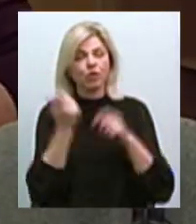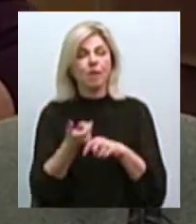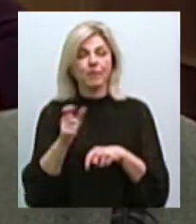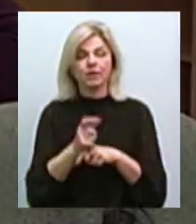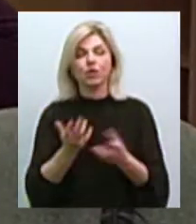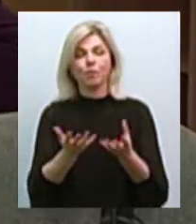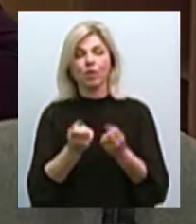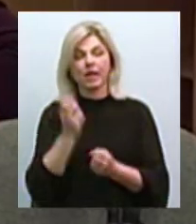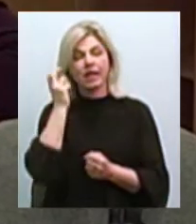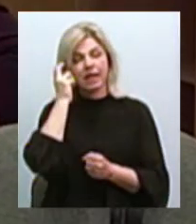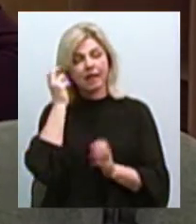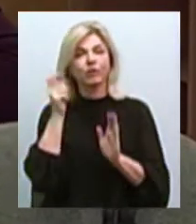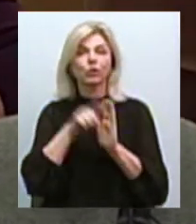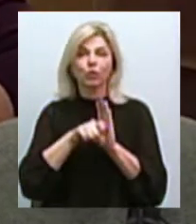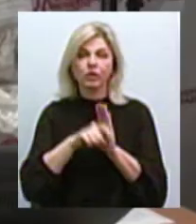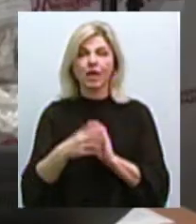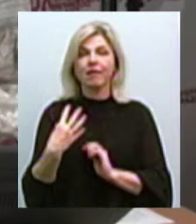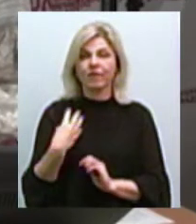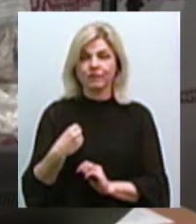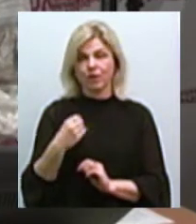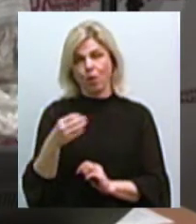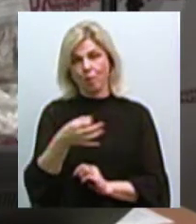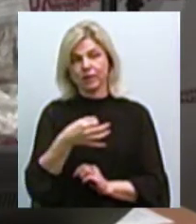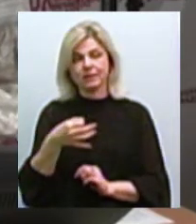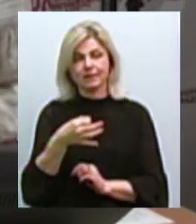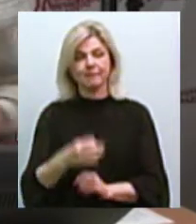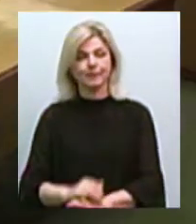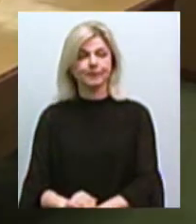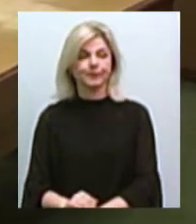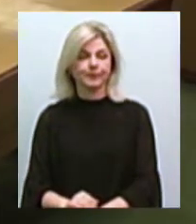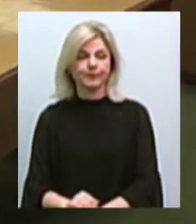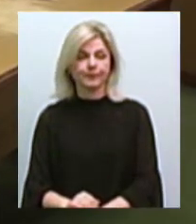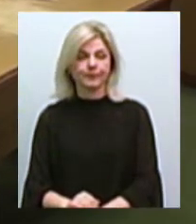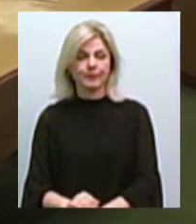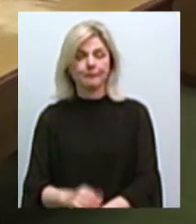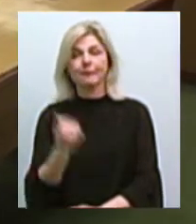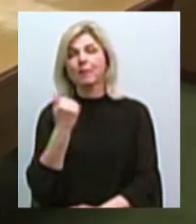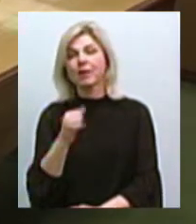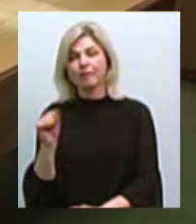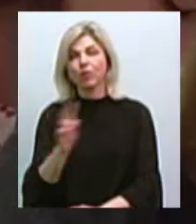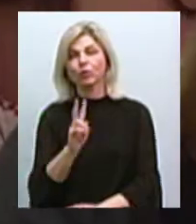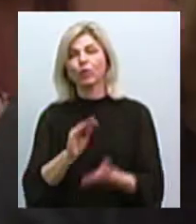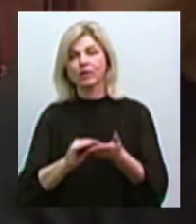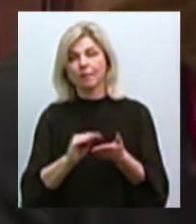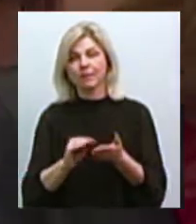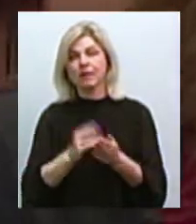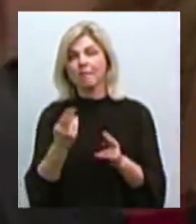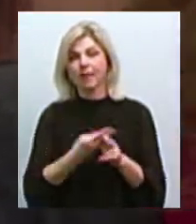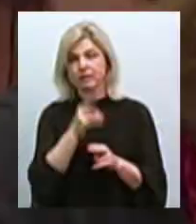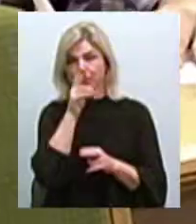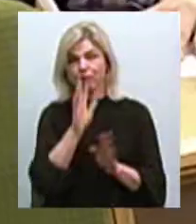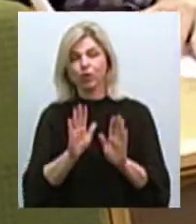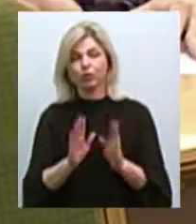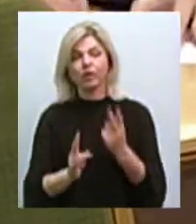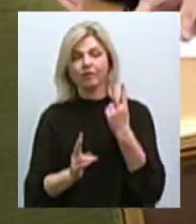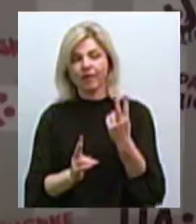отримало з Київської, Донецької та Львівської областей, повідомила ведуча Олена Зелінченко. А переможців, котрі написали роботи без помилок, лише